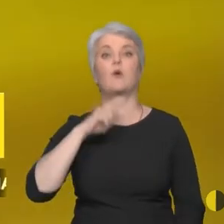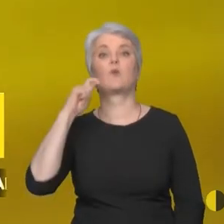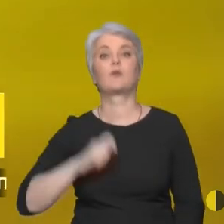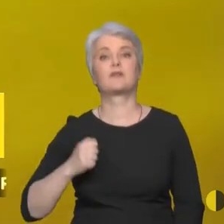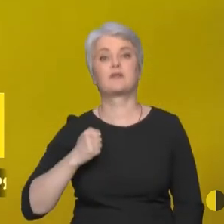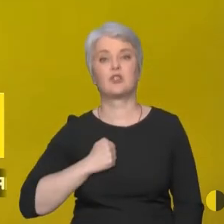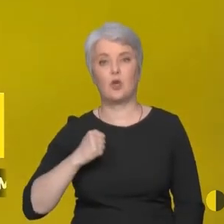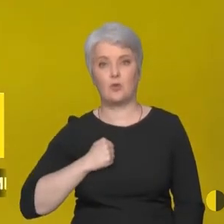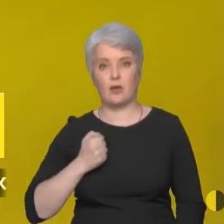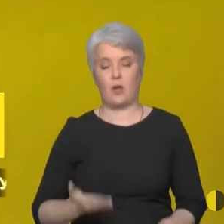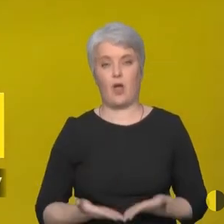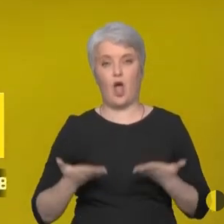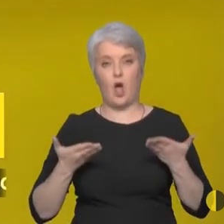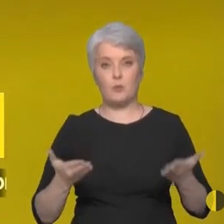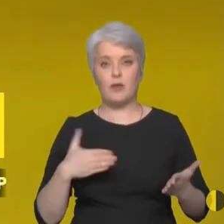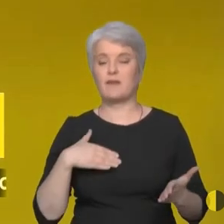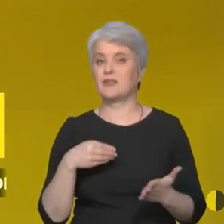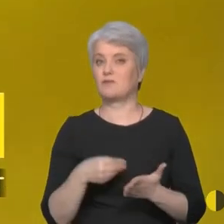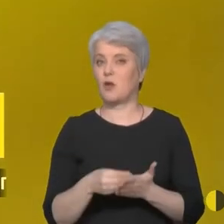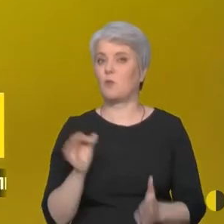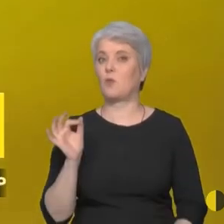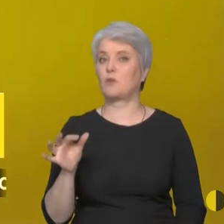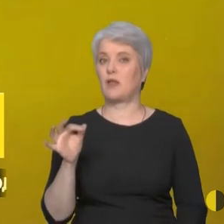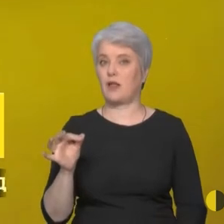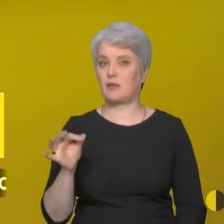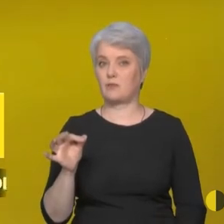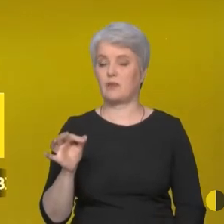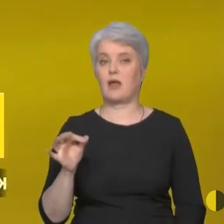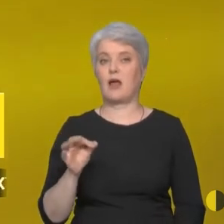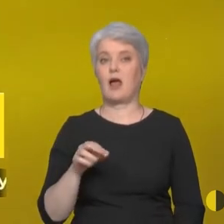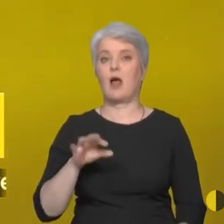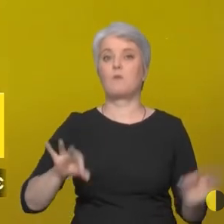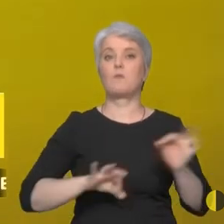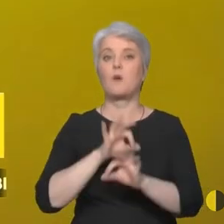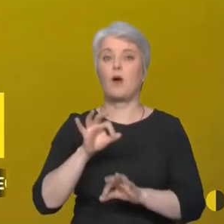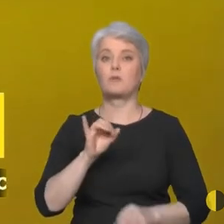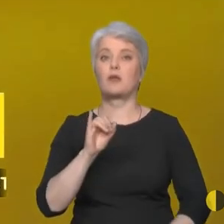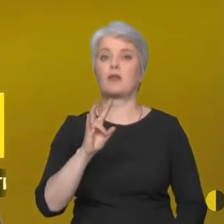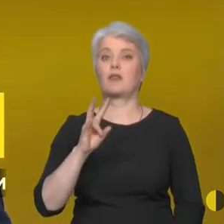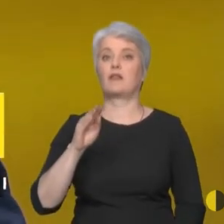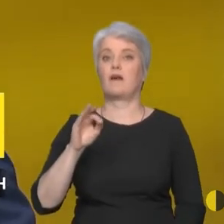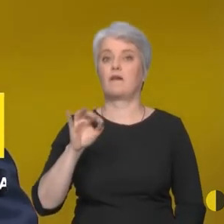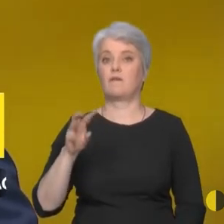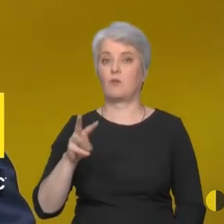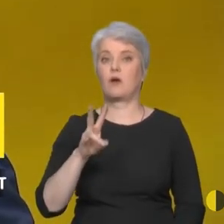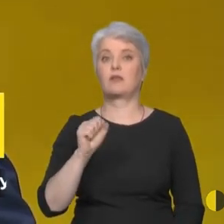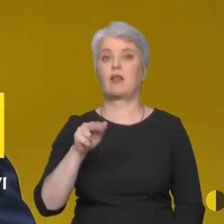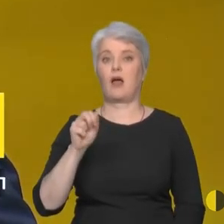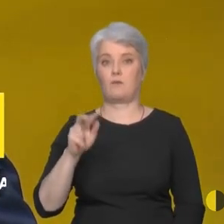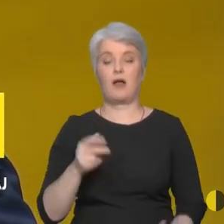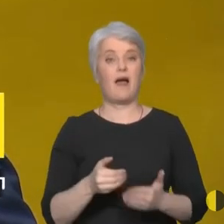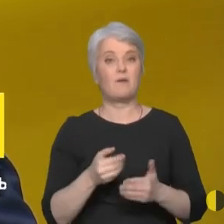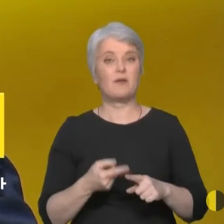телеграм-каналі проєкт «Інформ Напалм». Як сказано в огляді, про це представники чули від переселенців із Донеччини та